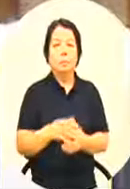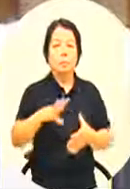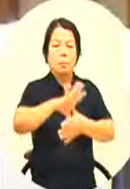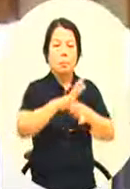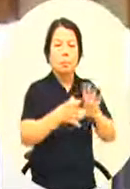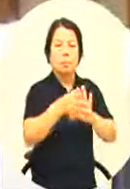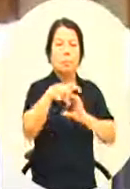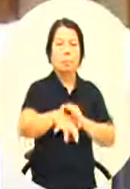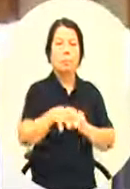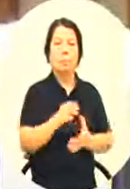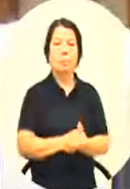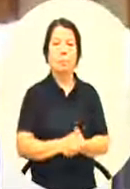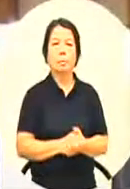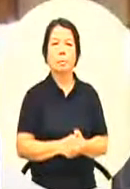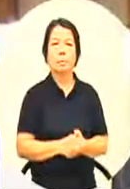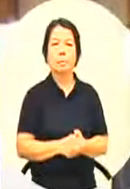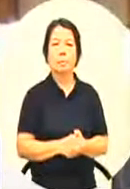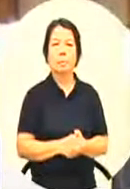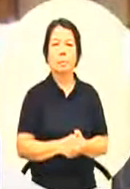局好了